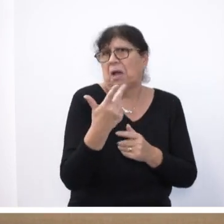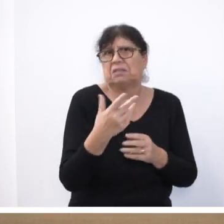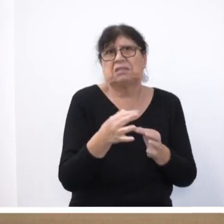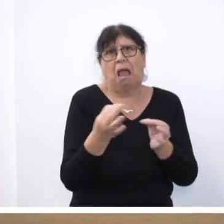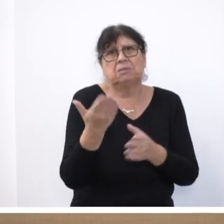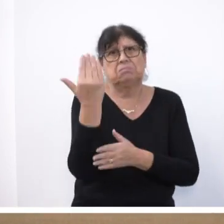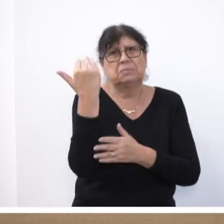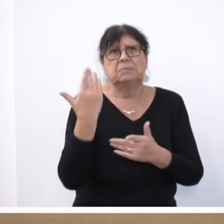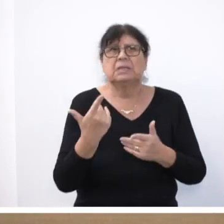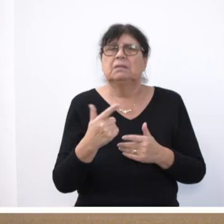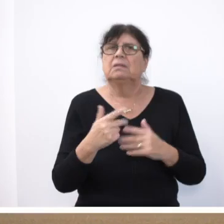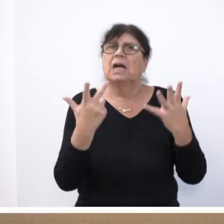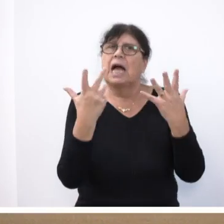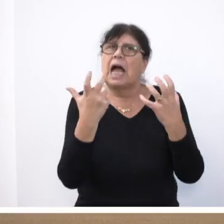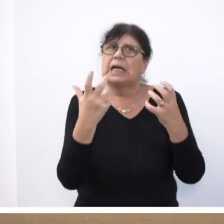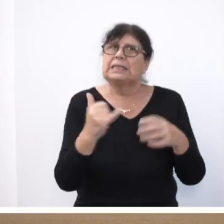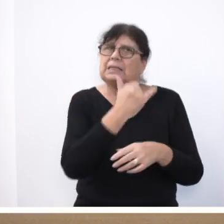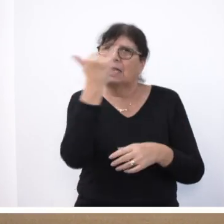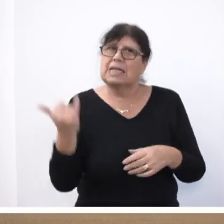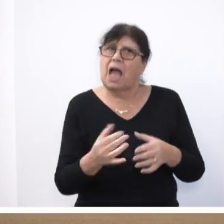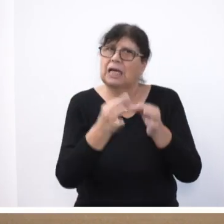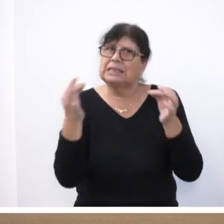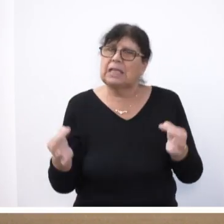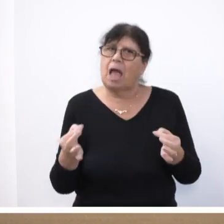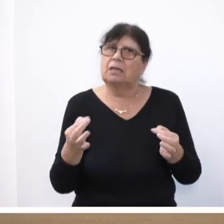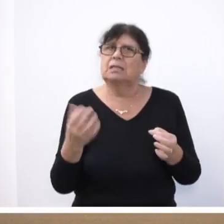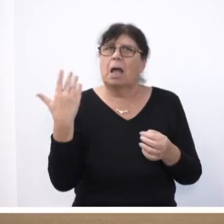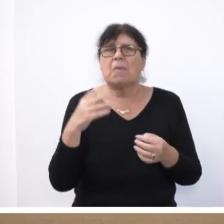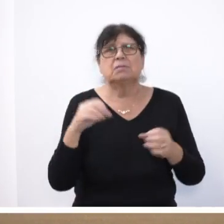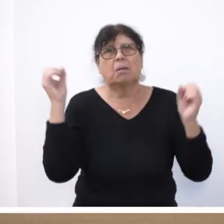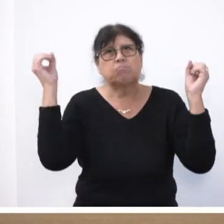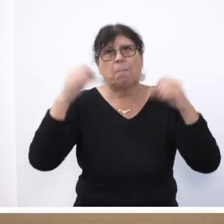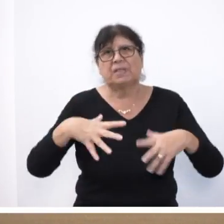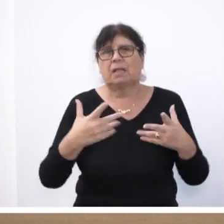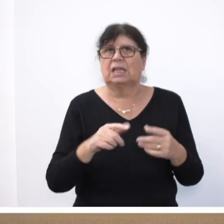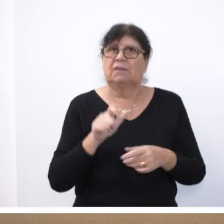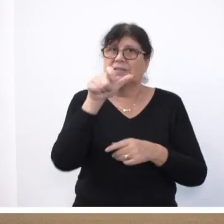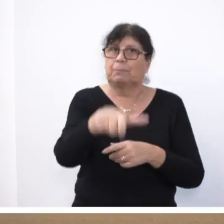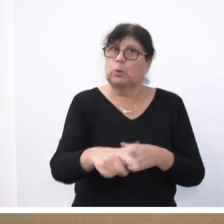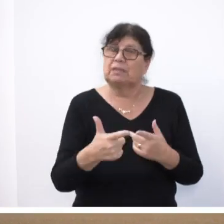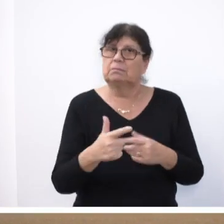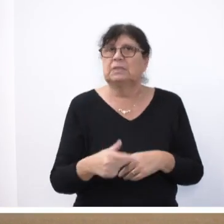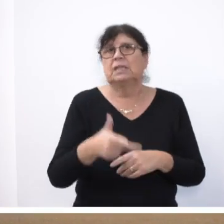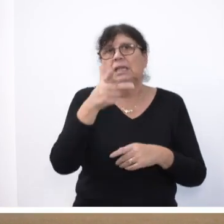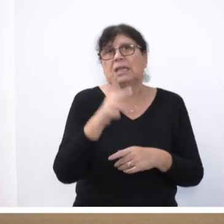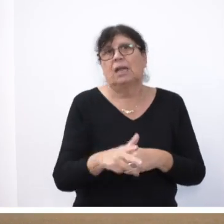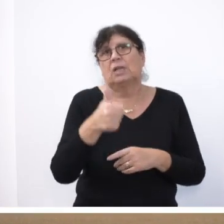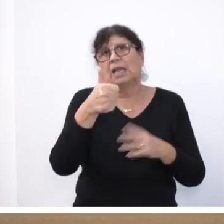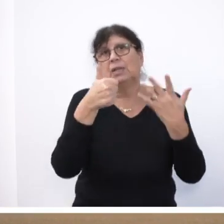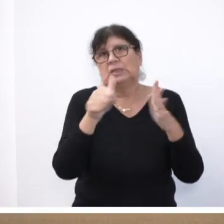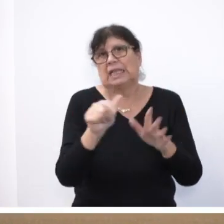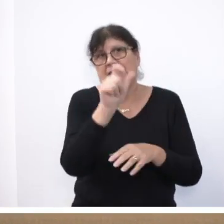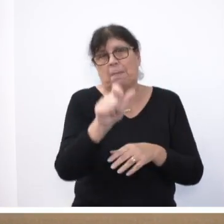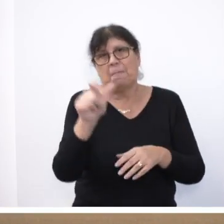war der 80. Jahrestag des Bombenangriffs auf Saarbrücken, bei dem 361 Menschen